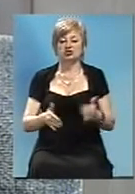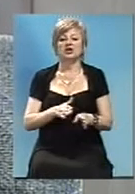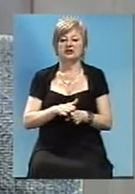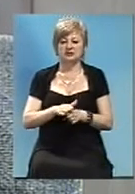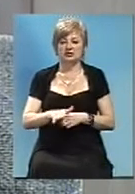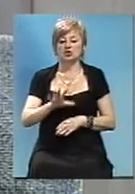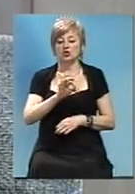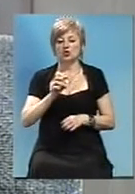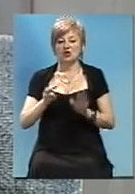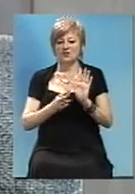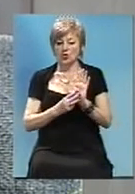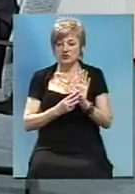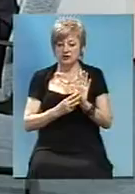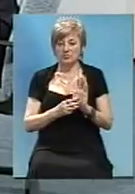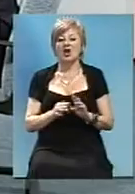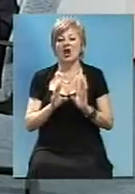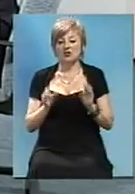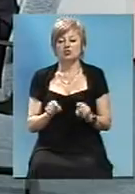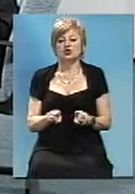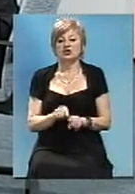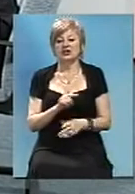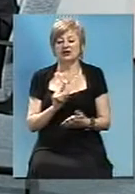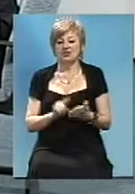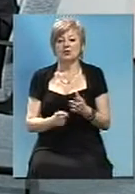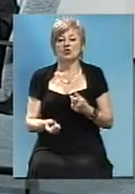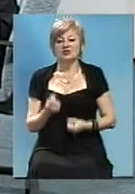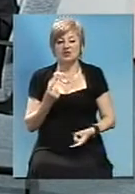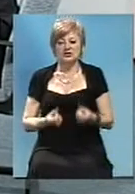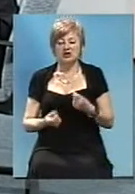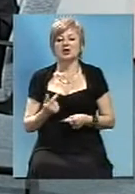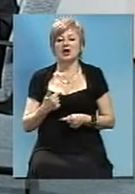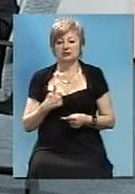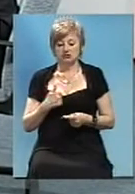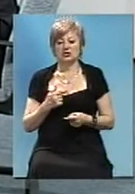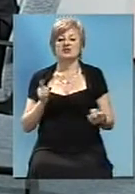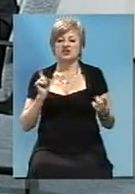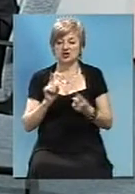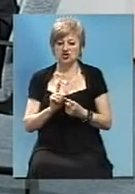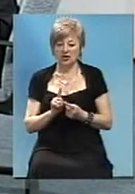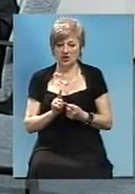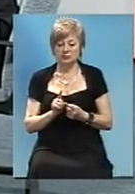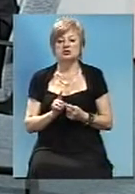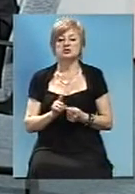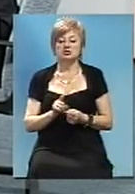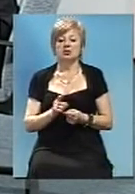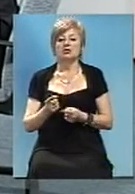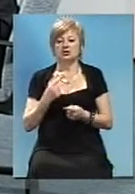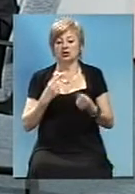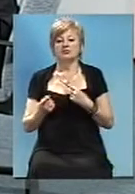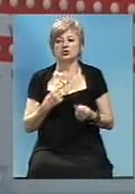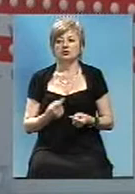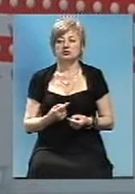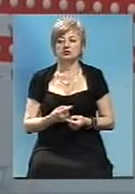Н-08. А в принципі такі вопросы возникають, ми зустрічаємося і максимально співпрацюємо.